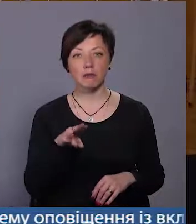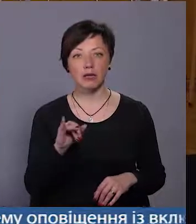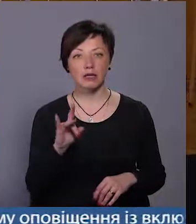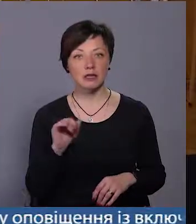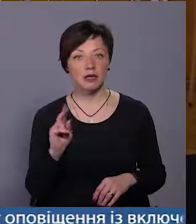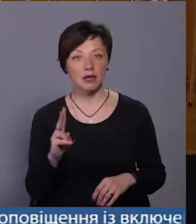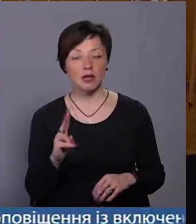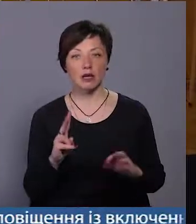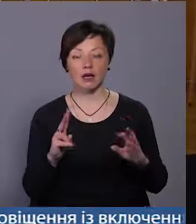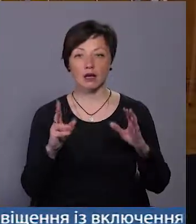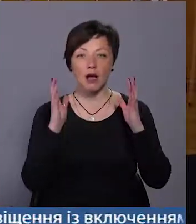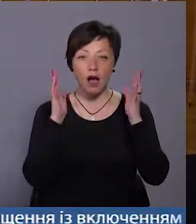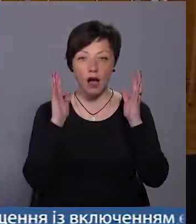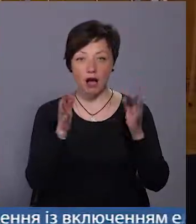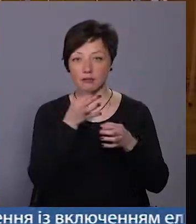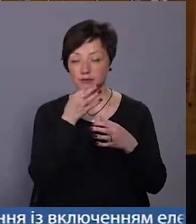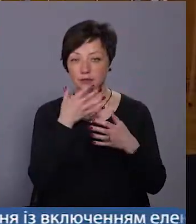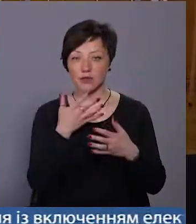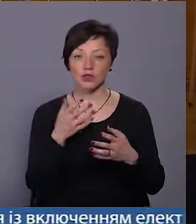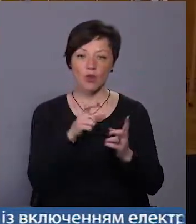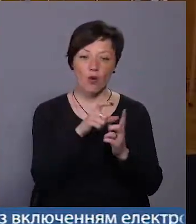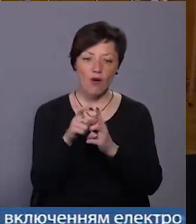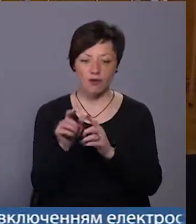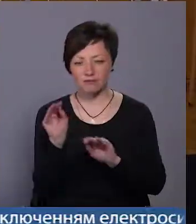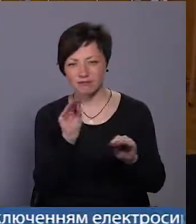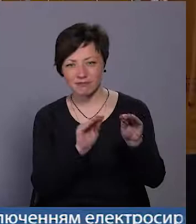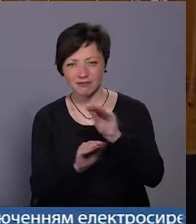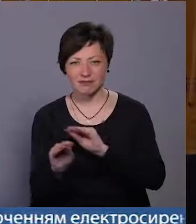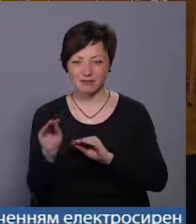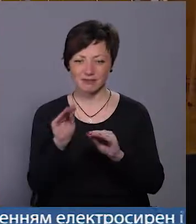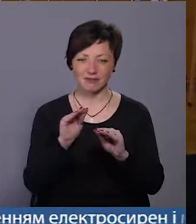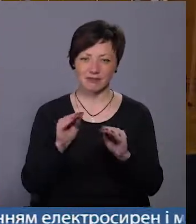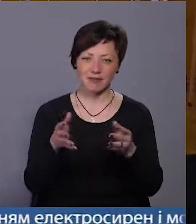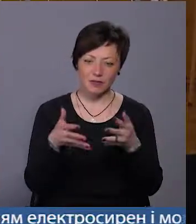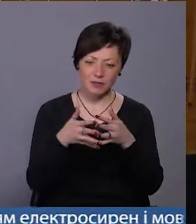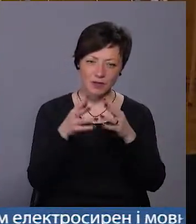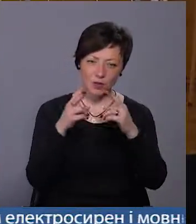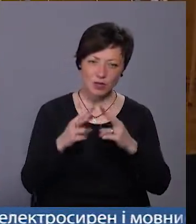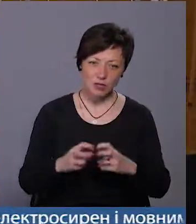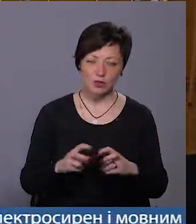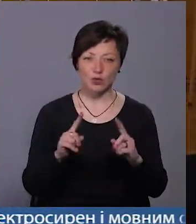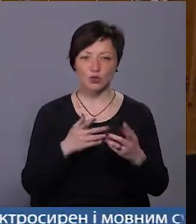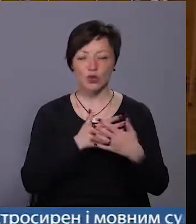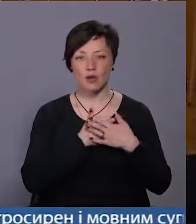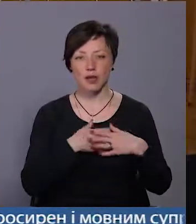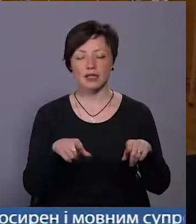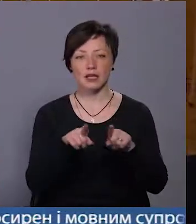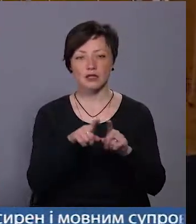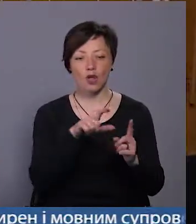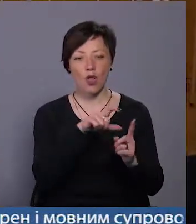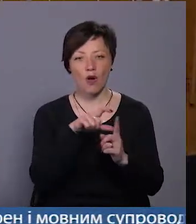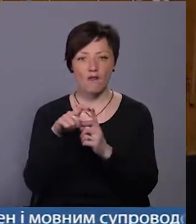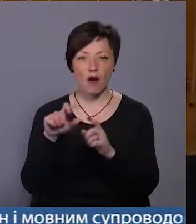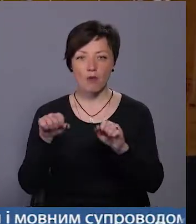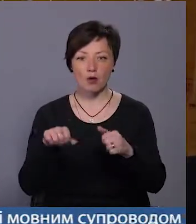кохався в слові. Він грався ним, він досліджував його, він дуже любив такі слова, які